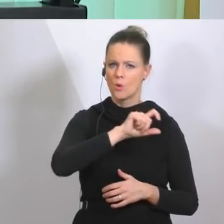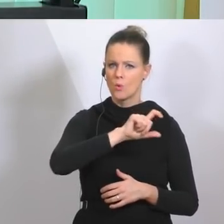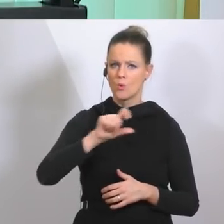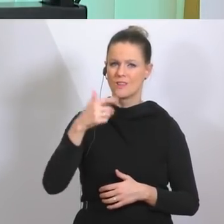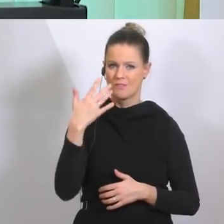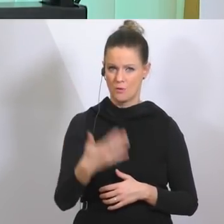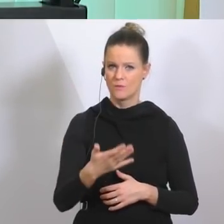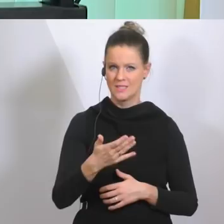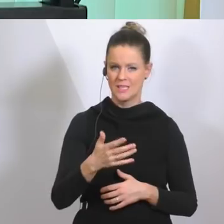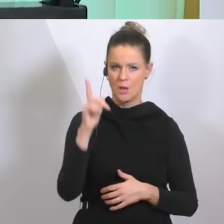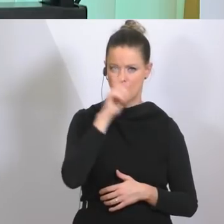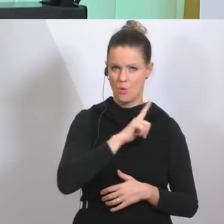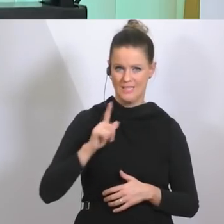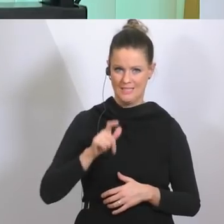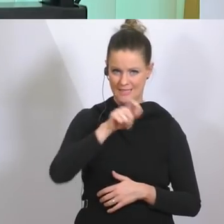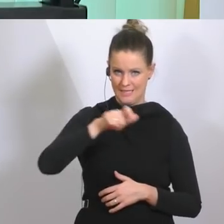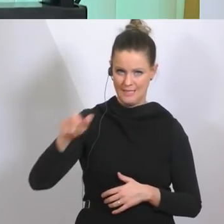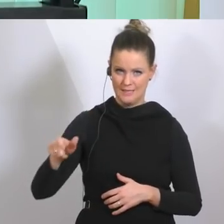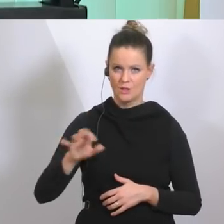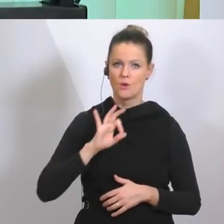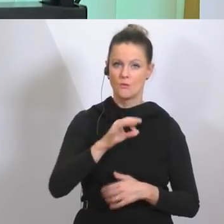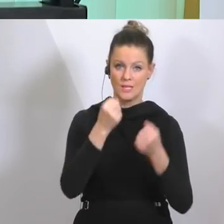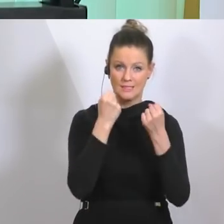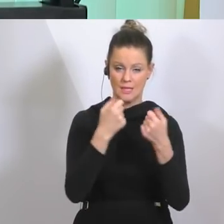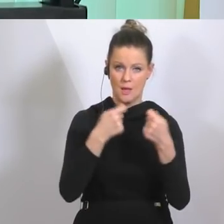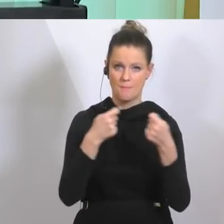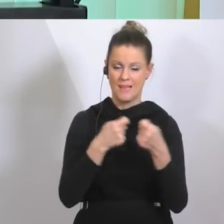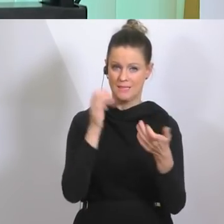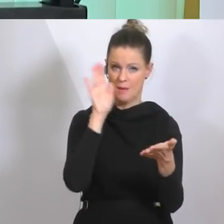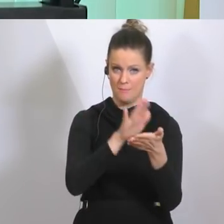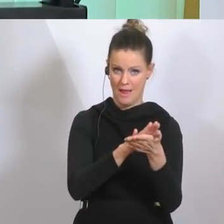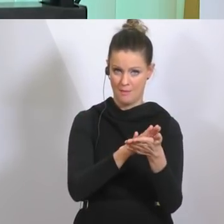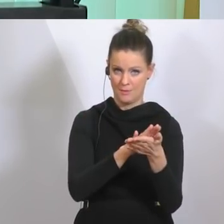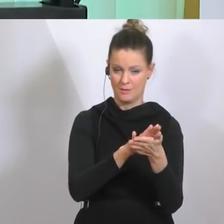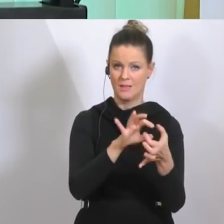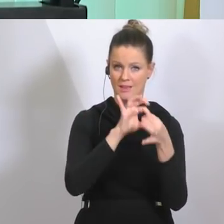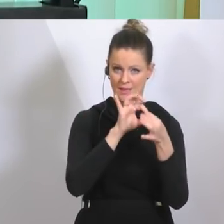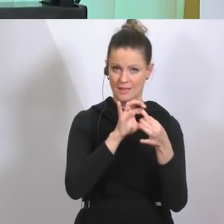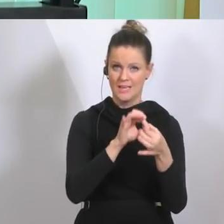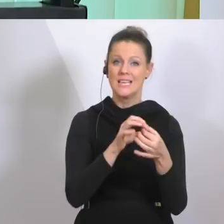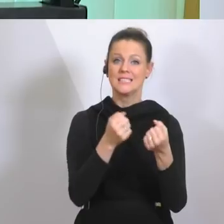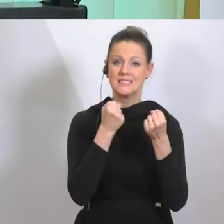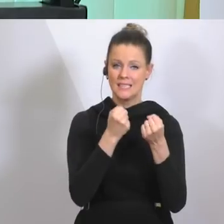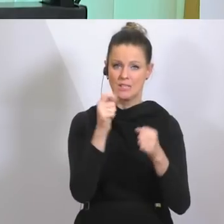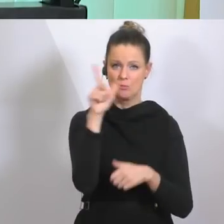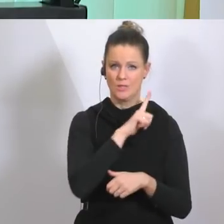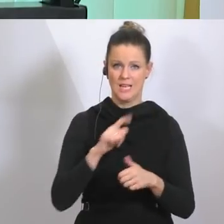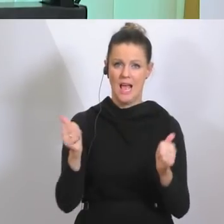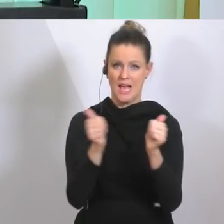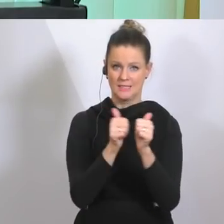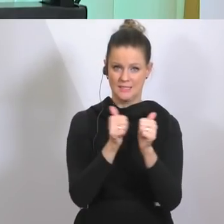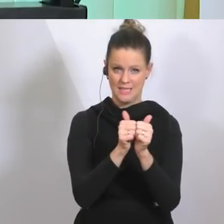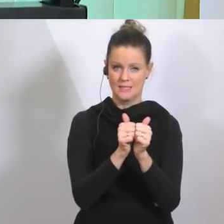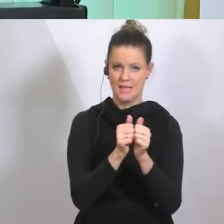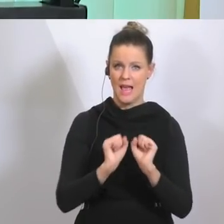Polizisten für die Sicherungsmaßnahmen weiter auch zur Verfügung haben durch den sicherheitspolizeilichen Assistenzeinsatz. Ein großes Danke an die